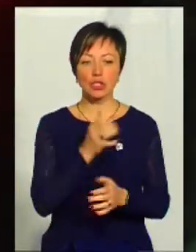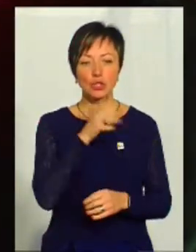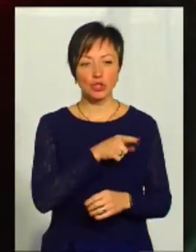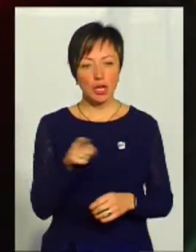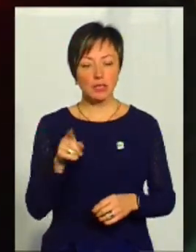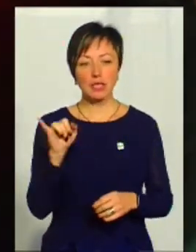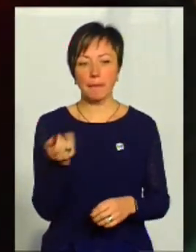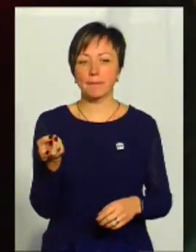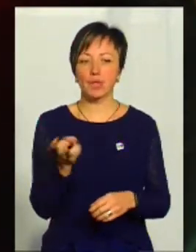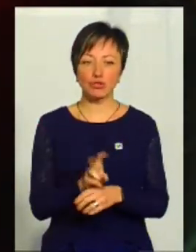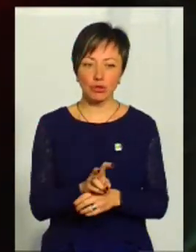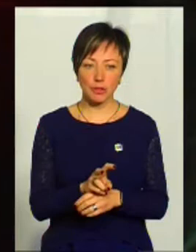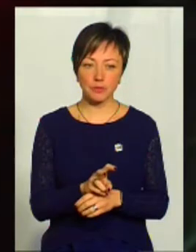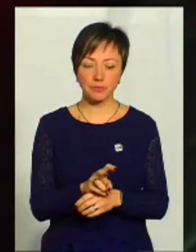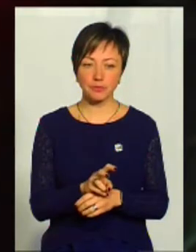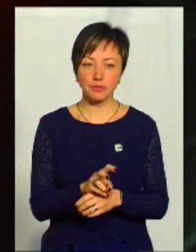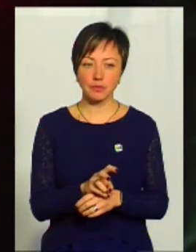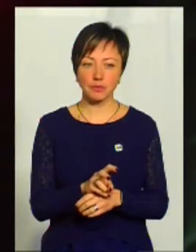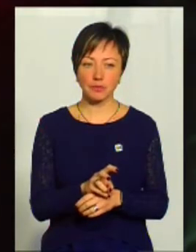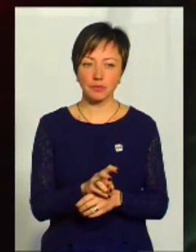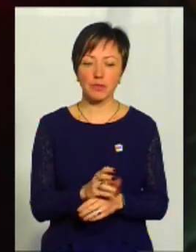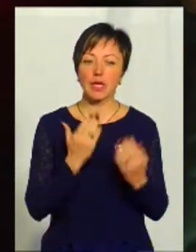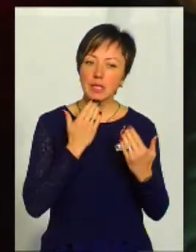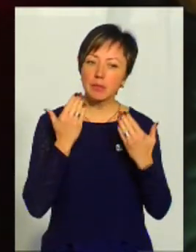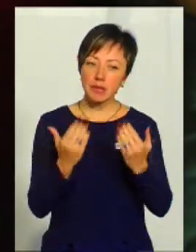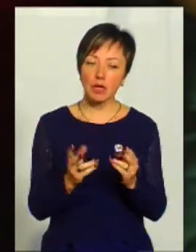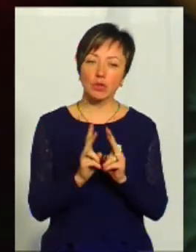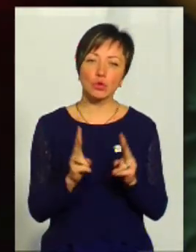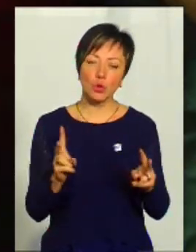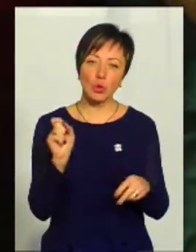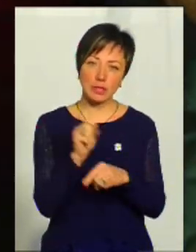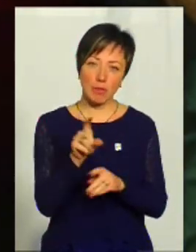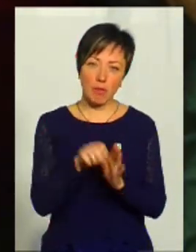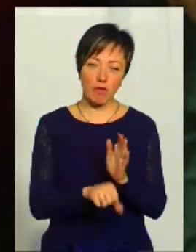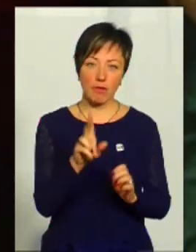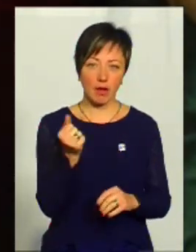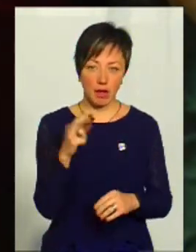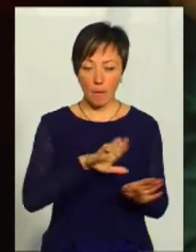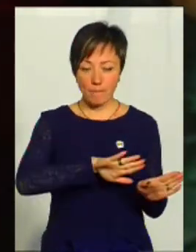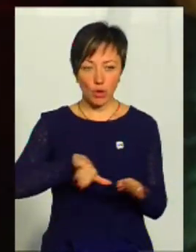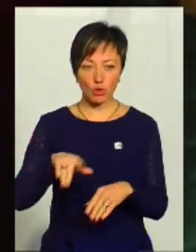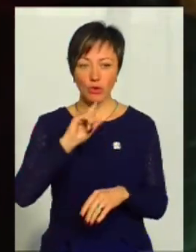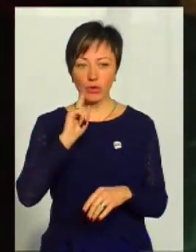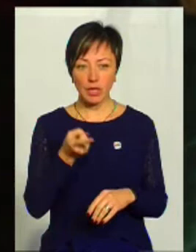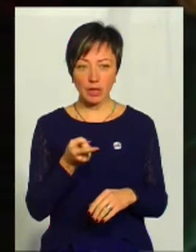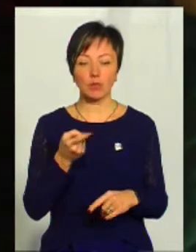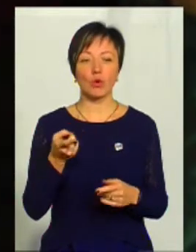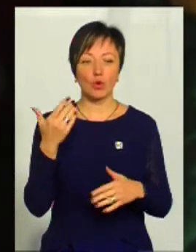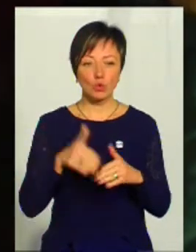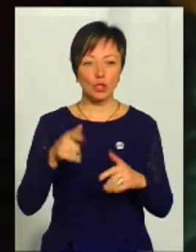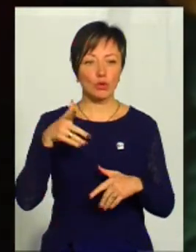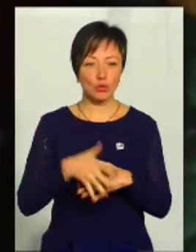час і прийшли запитати, хто все ж таки замовив Катю. Тому що вже прийшов рік, на жаль, ми не